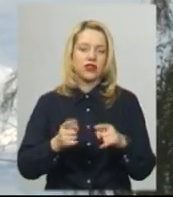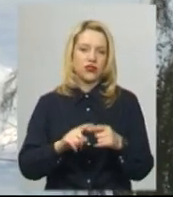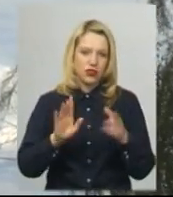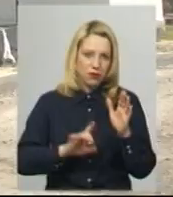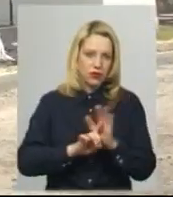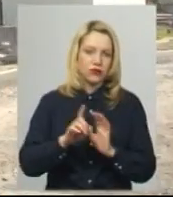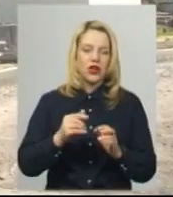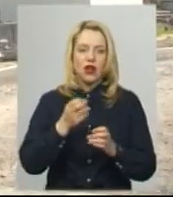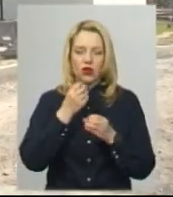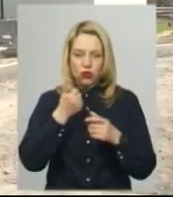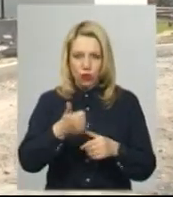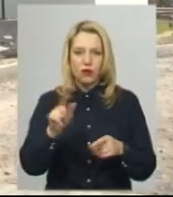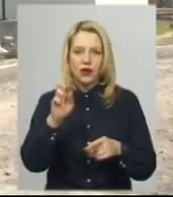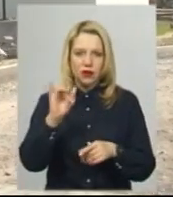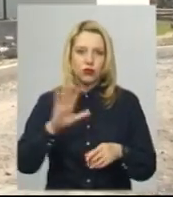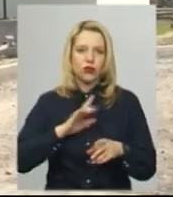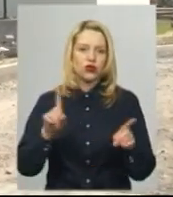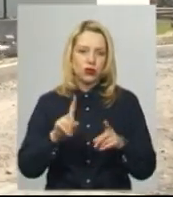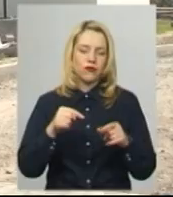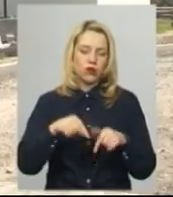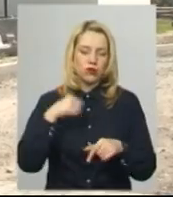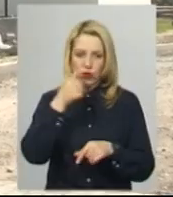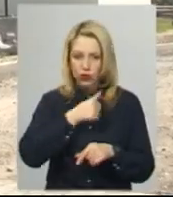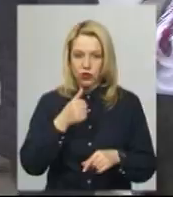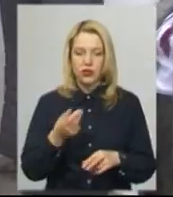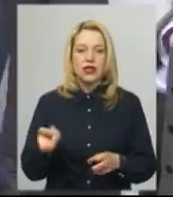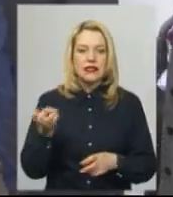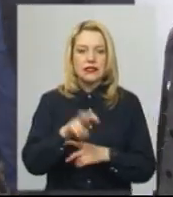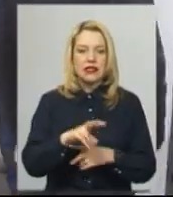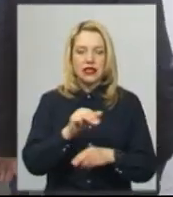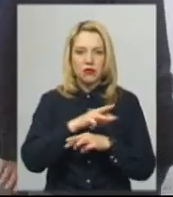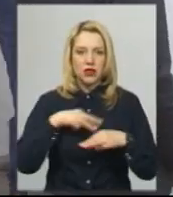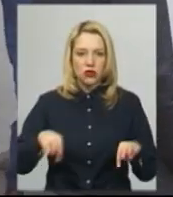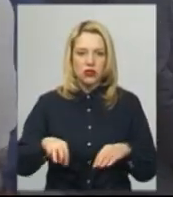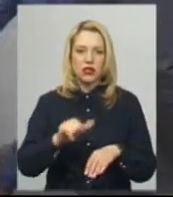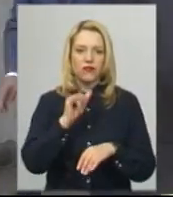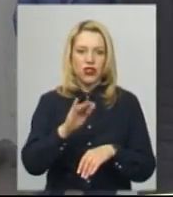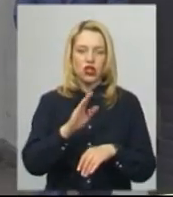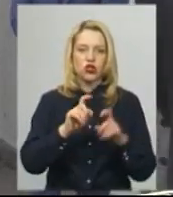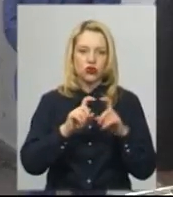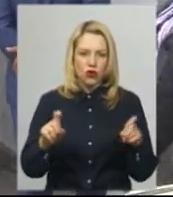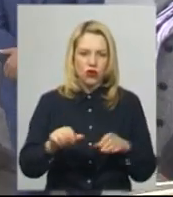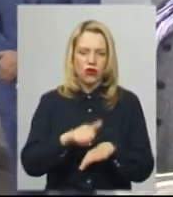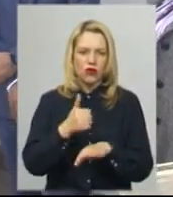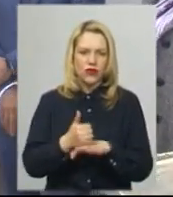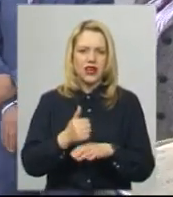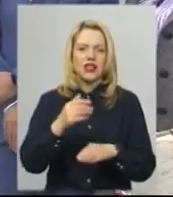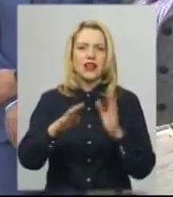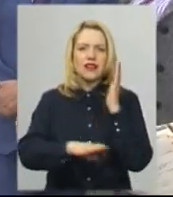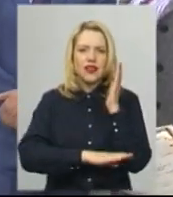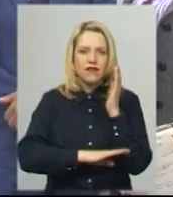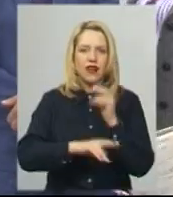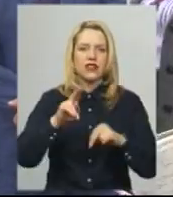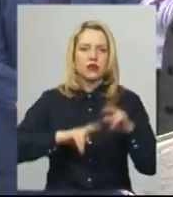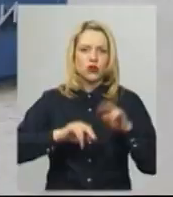буде зроблено в цьому році. Міністр заходить у деякі корпуси Корчицького НВК. Головний, дерев'яний, збудований з уламків колишньої церкви десь після Другої